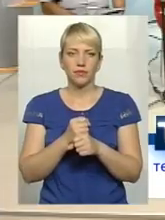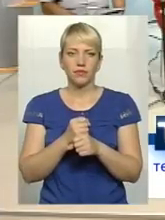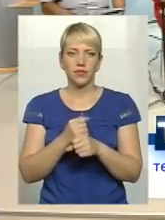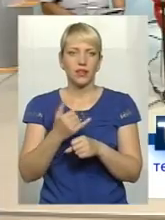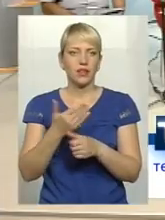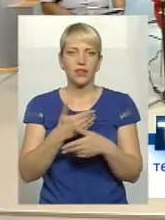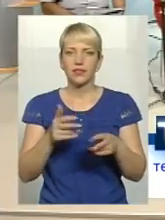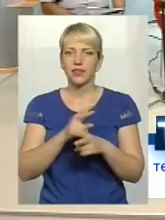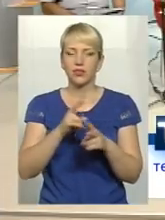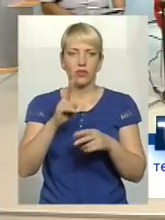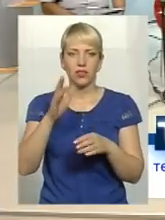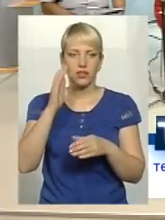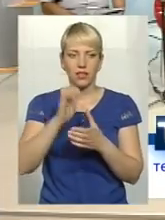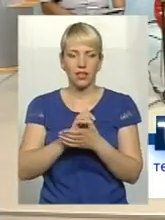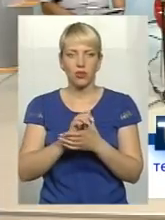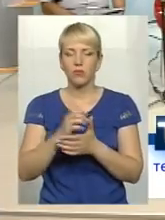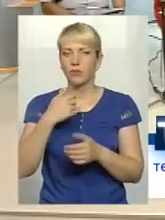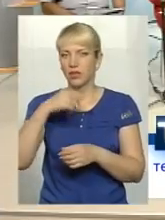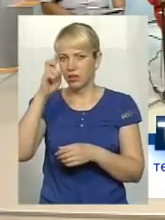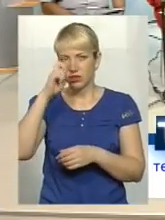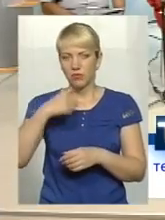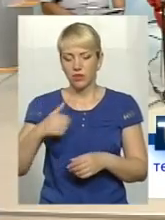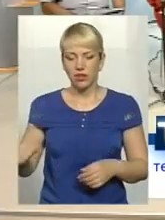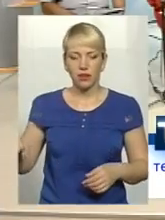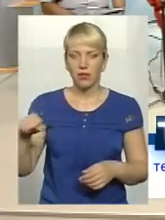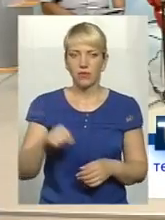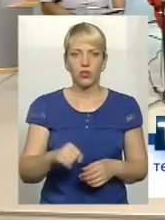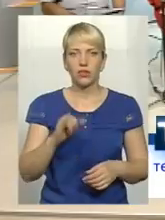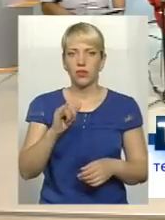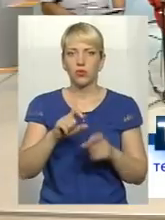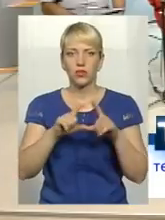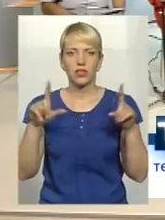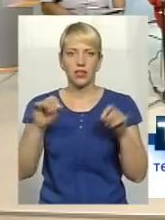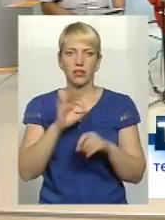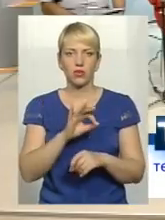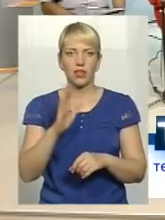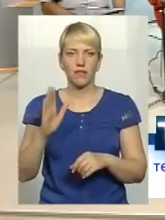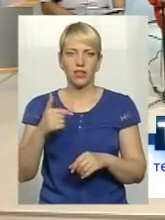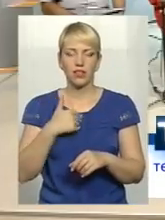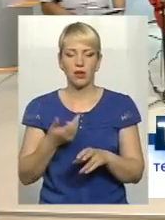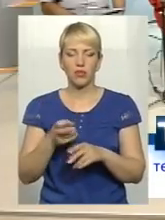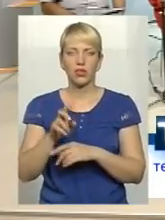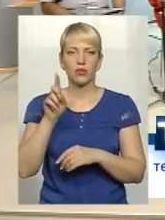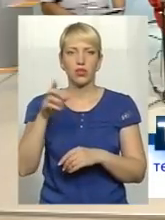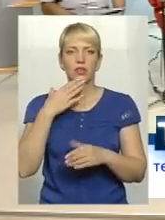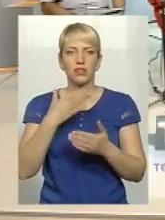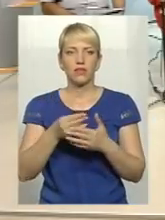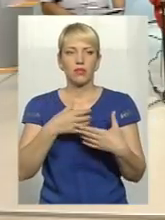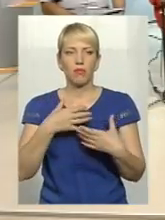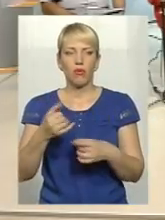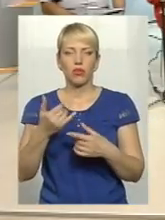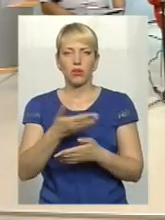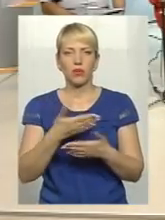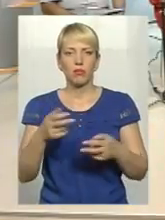Ніхто не знайомив, і держава мене не приводила у заклад Оксани Валерівни. Я туди прийшла за своїм, скажімо, покликом. І ми